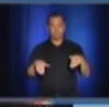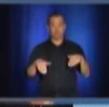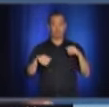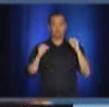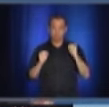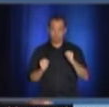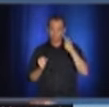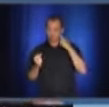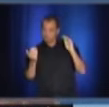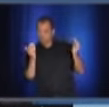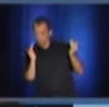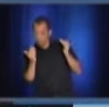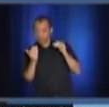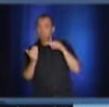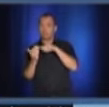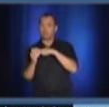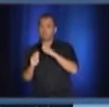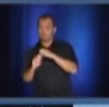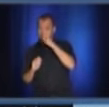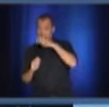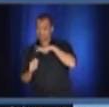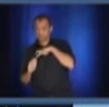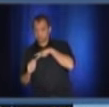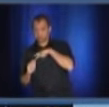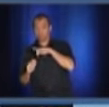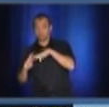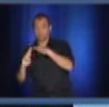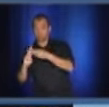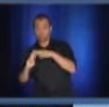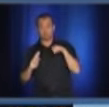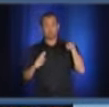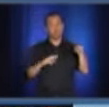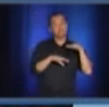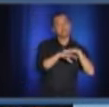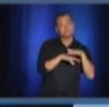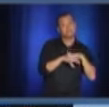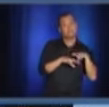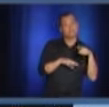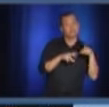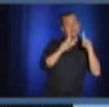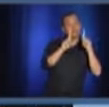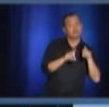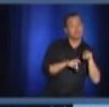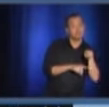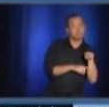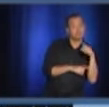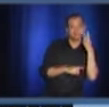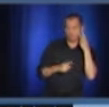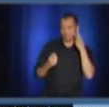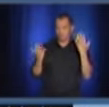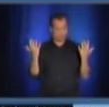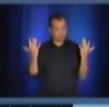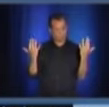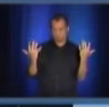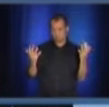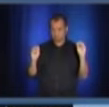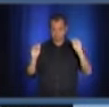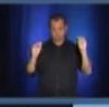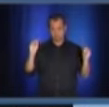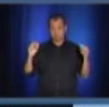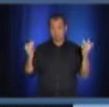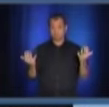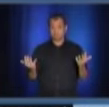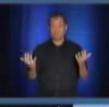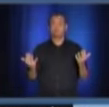en termes de dépistage puis nos cas versus ce qui a été fait dans les études sérologiques. C'est très clair que dans n'importe